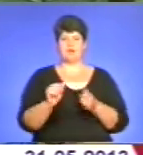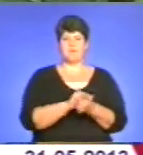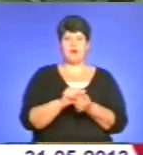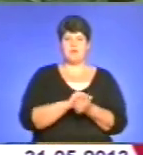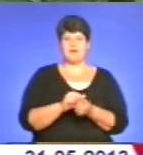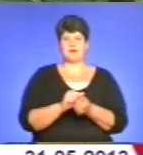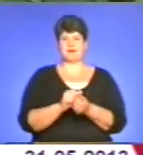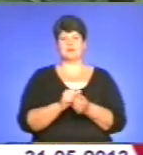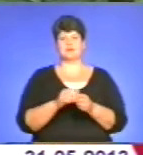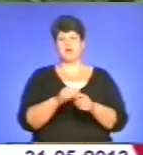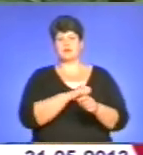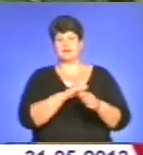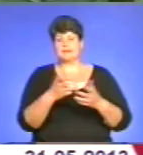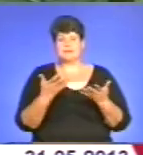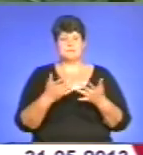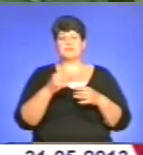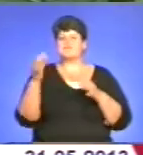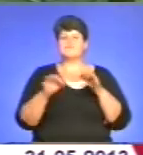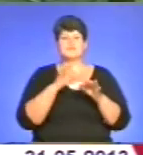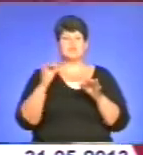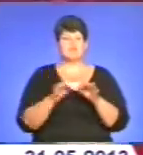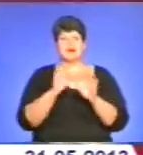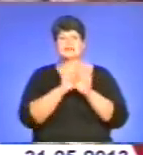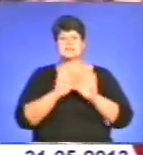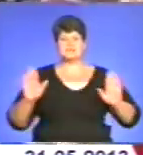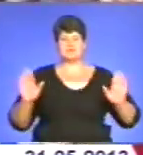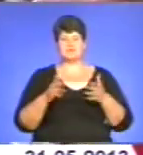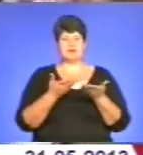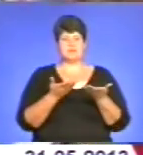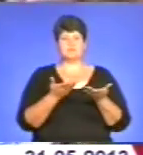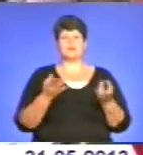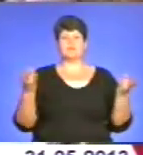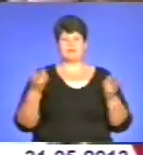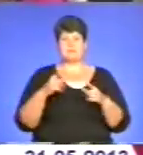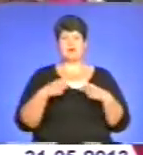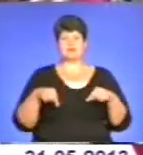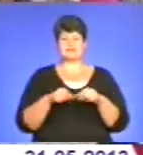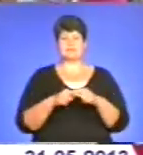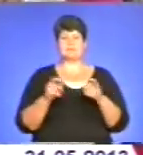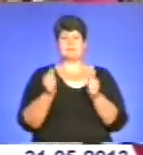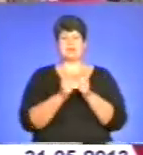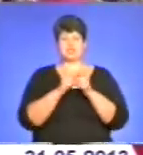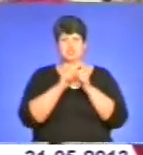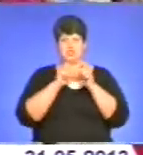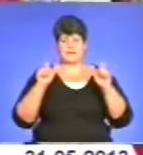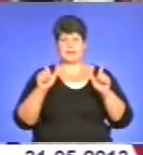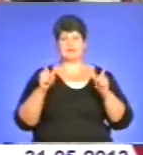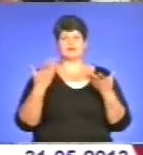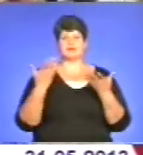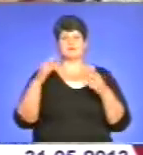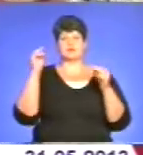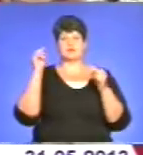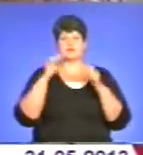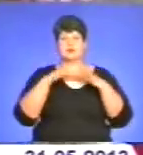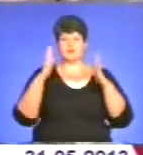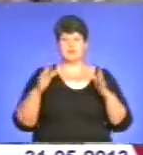тканині, вишивай, співай. Потреба в організації пришкільних таборів виникла у 2000 році. З того часу